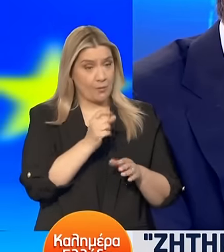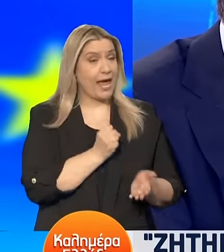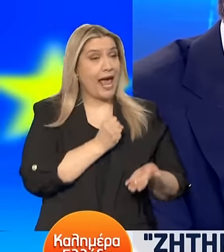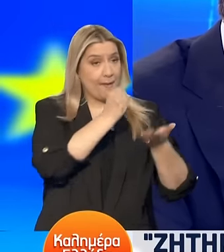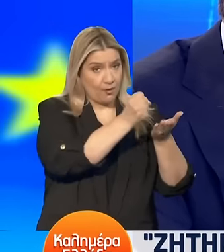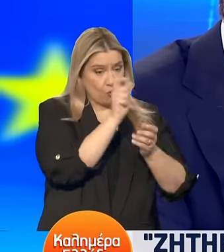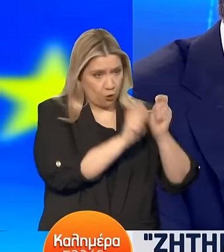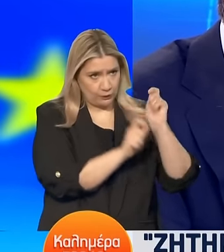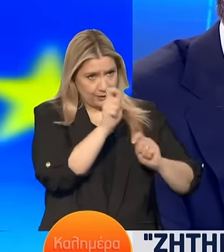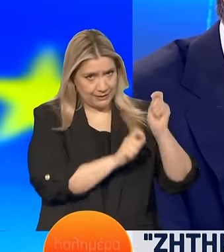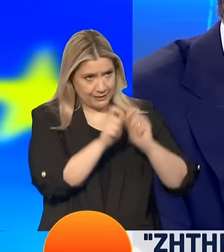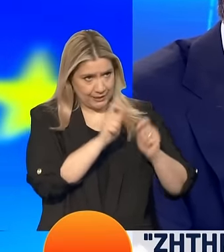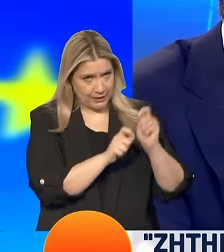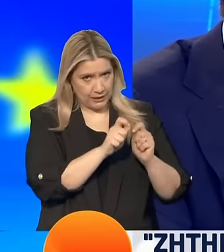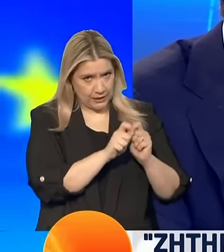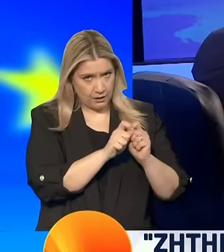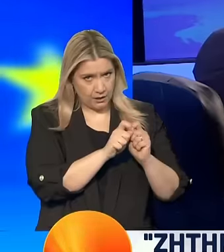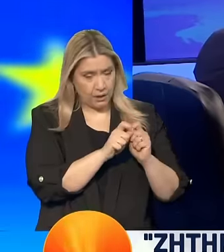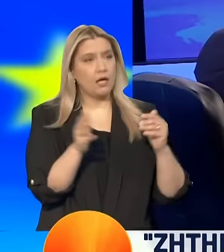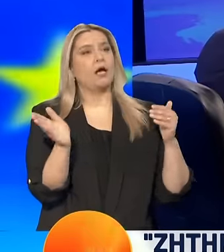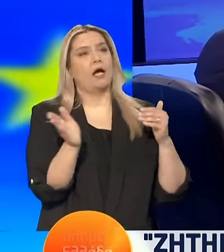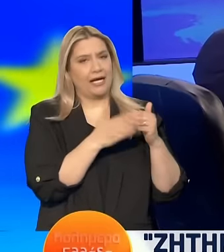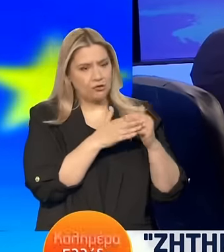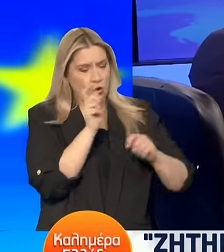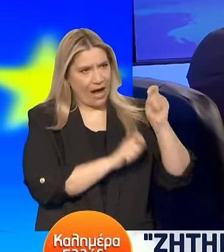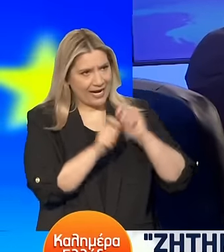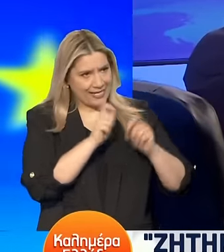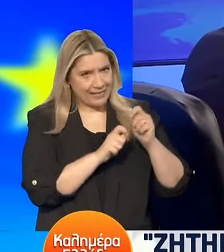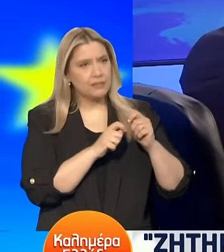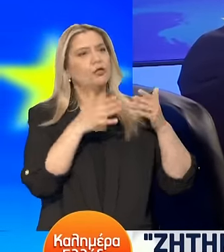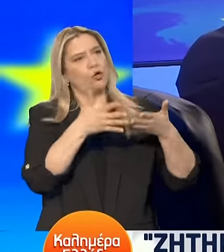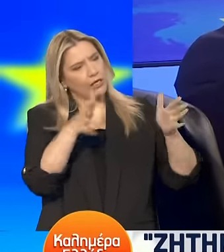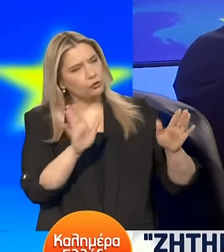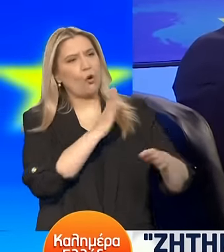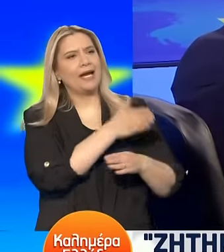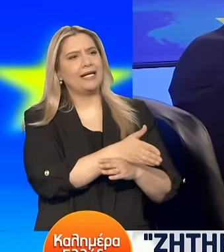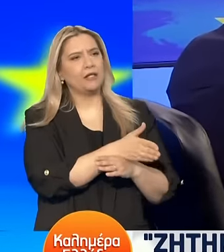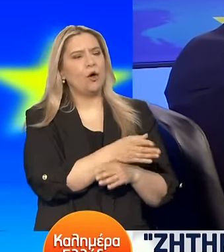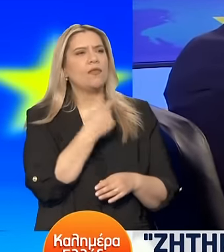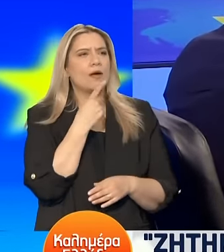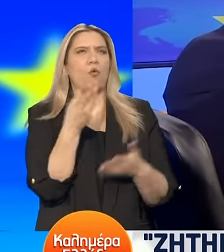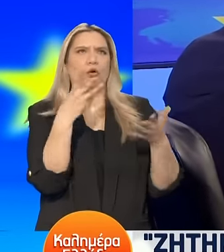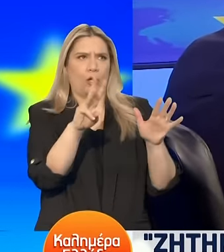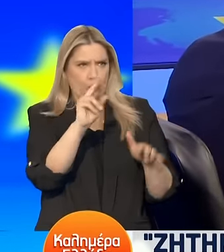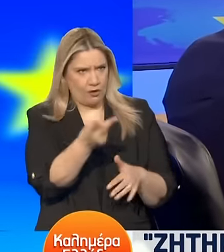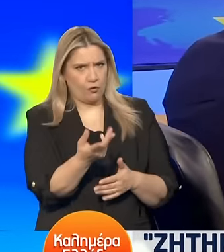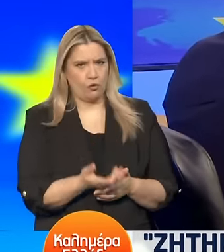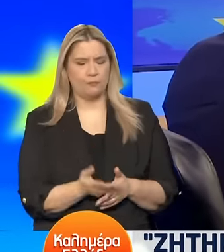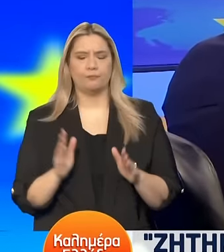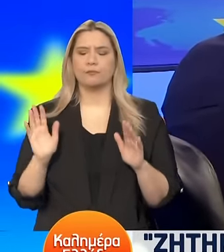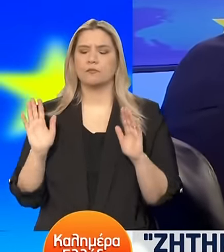Να με επιδοτήσετε εμένα το κλειστό σπίτι Να το φτιάξω Και να έρθει ένας Σαζοπούλου Και να της πω 800 αυτοί Μα το ζήτημα κύριε Παπαδάκη